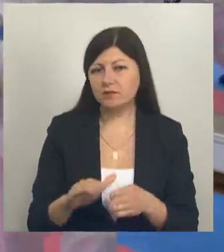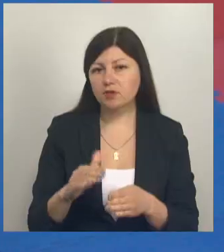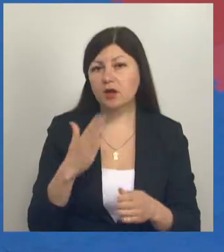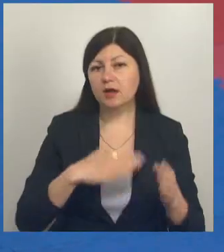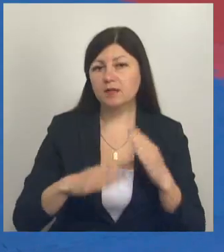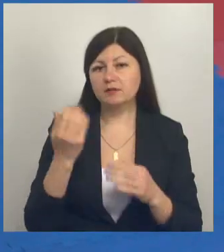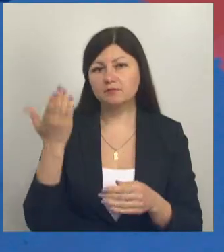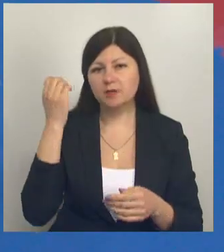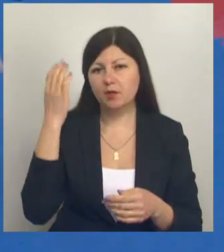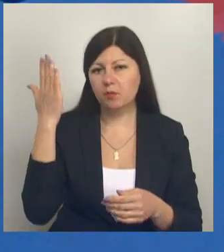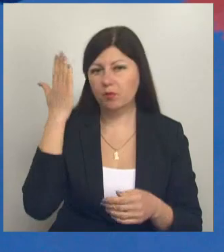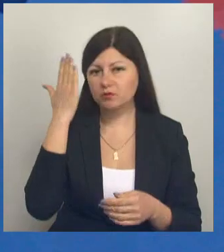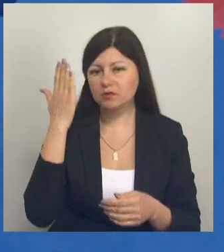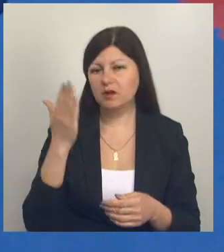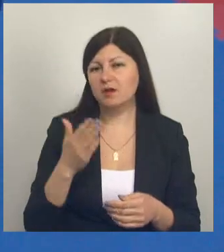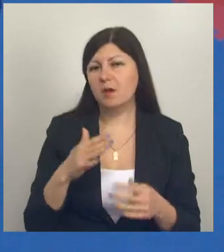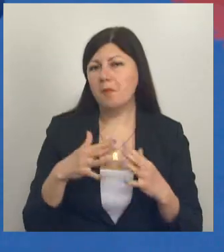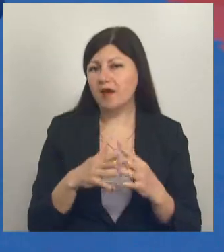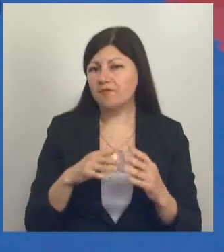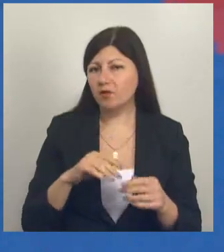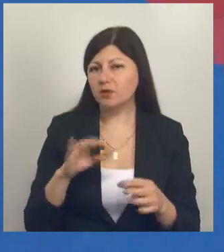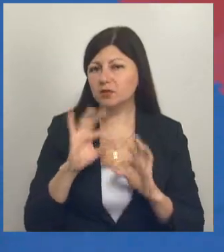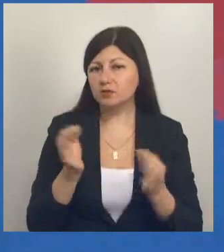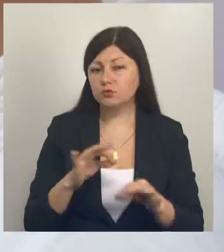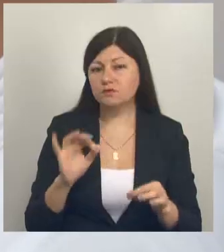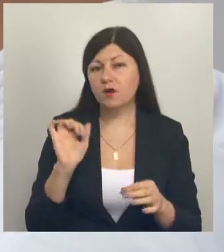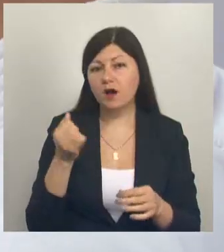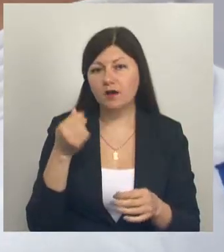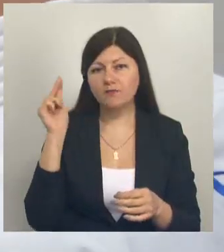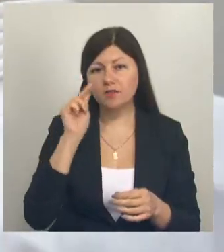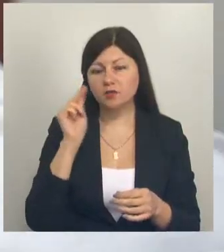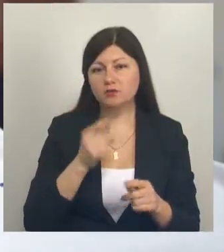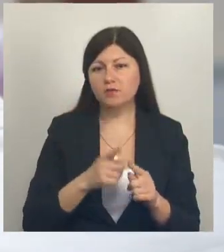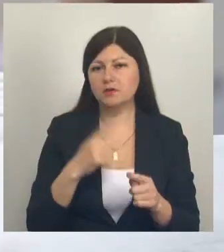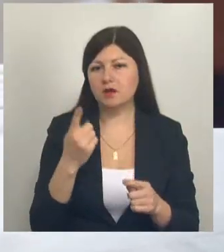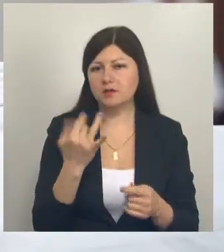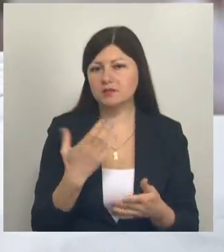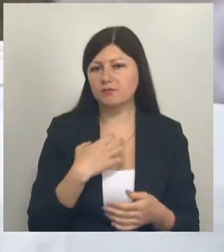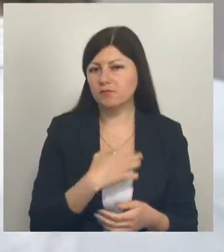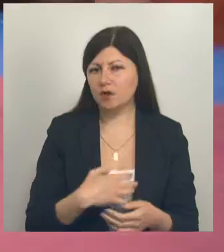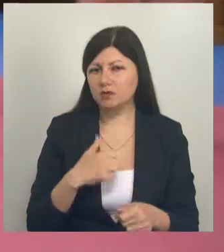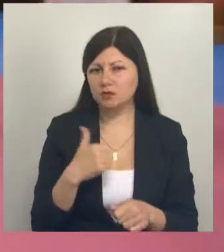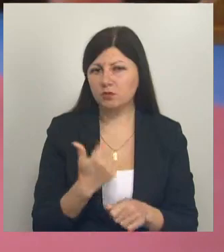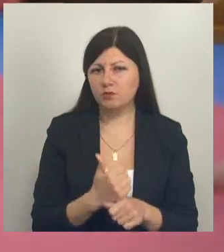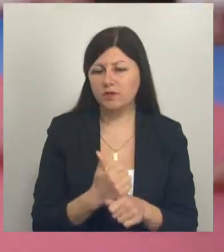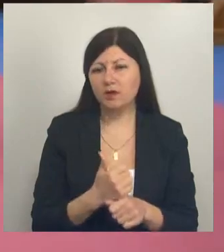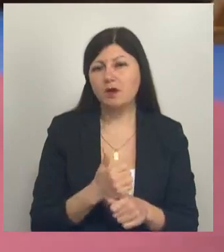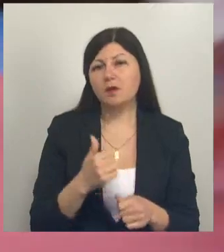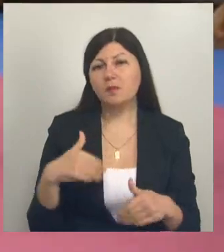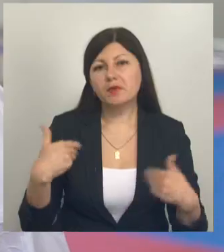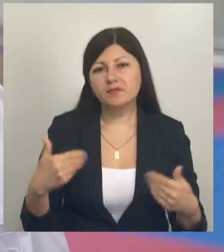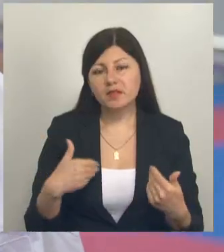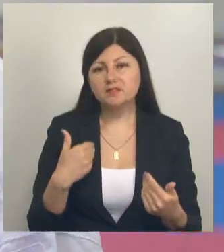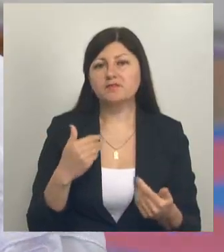японское боевое искусство. А философия – одна из его основ. Треть. Треть. Приветствия,